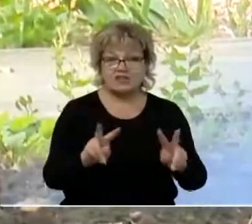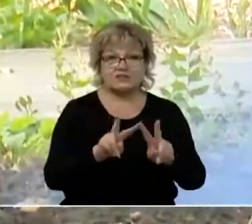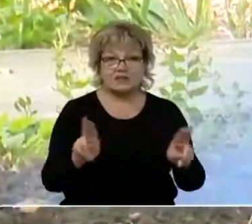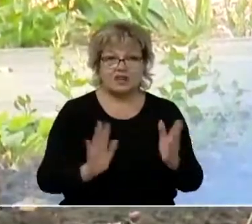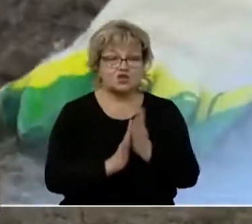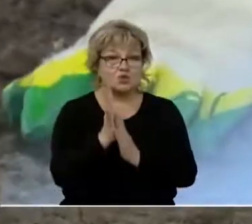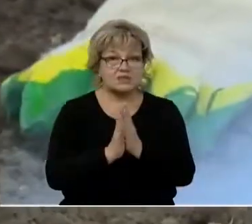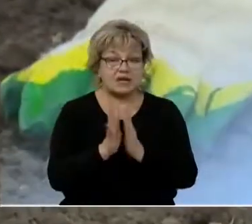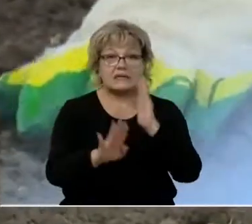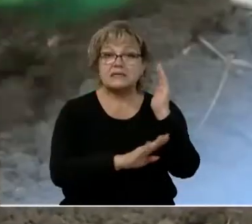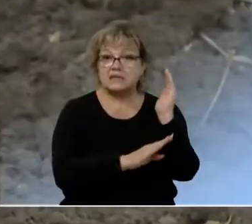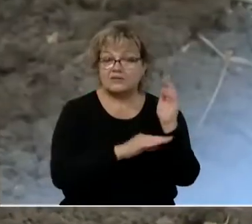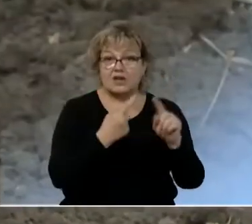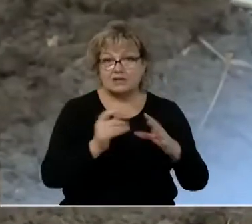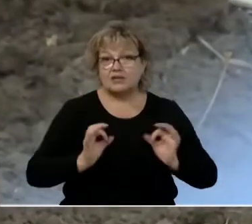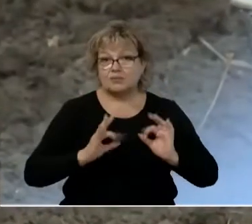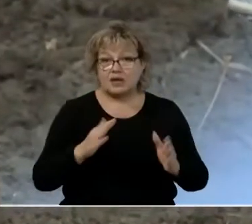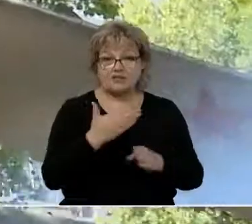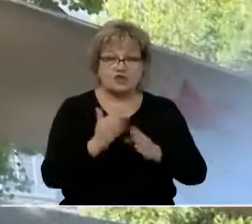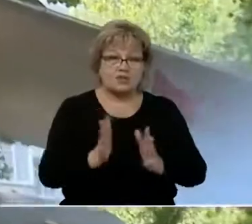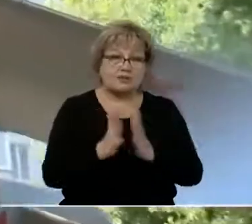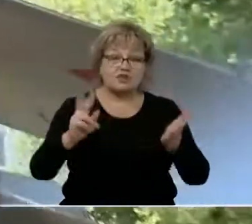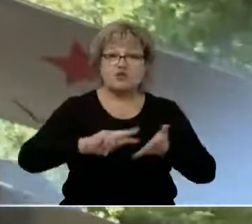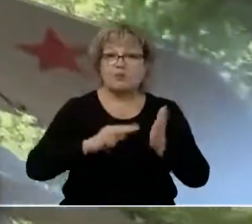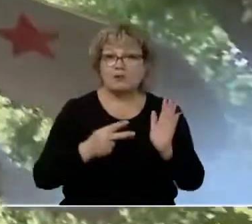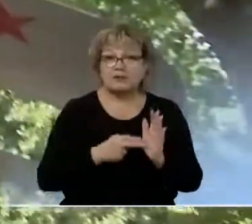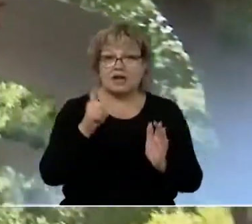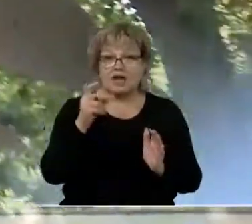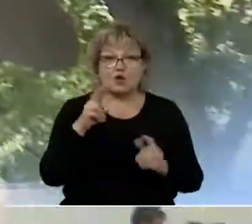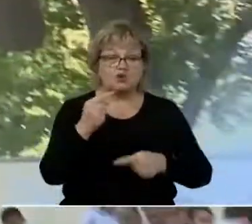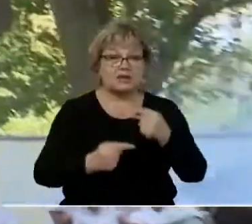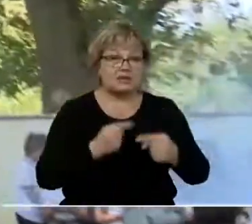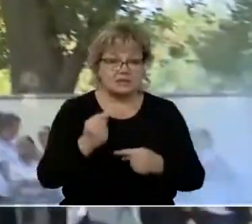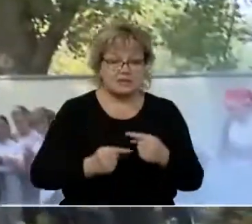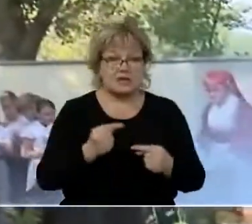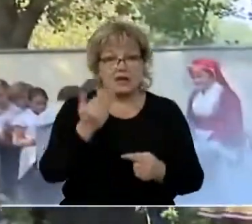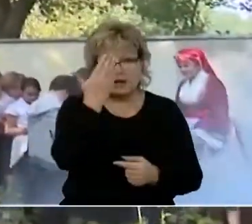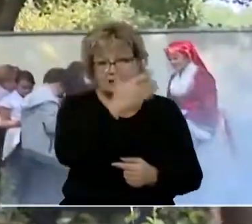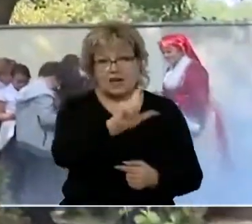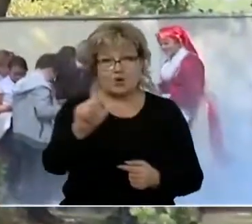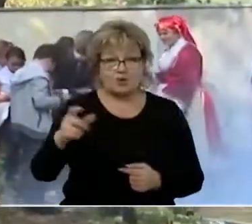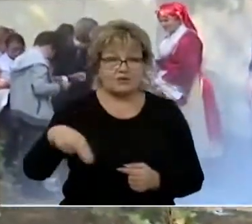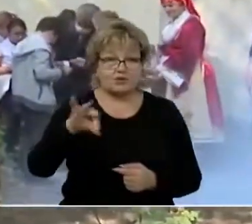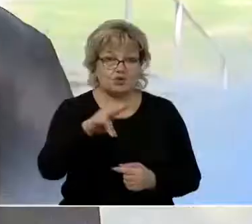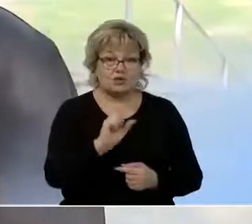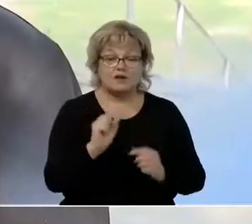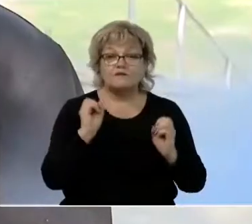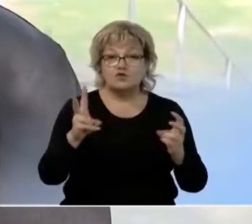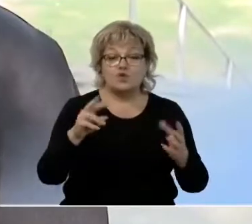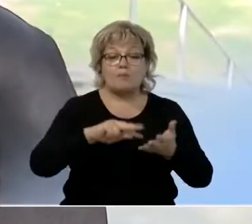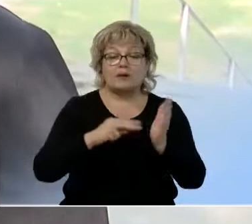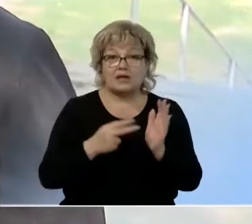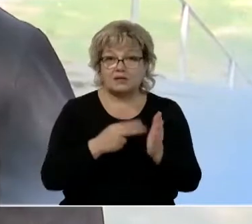кустарники и деревья. Этот праздник – часть большого проекта «Экотрадиции и обряды народов Дона». Суть проекта в чем? Чтобы